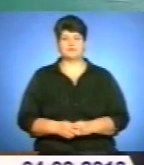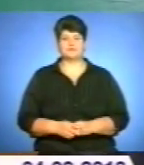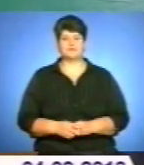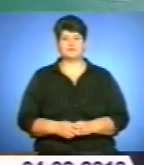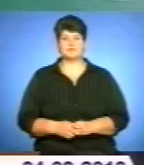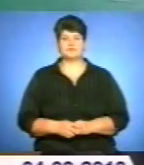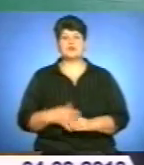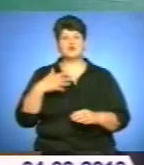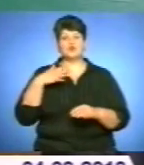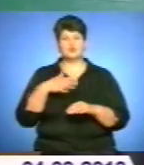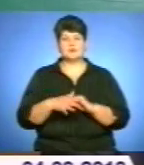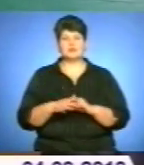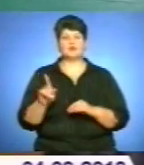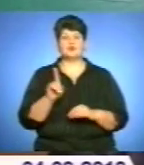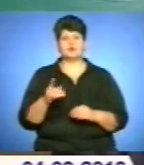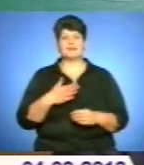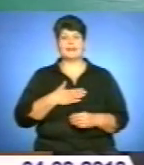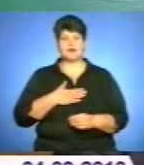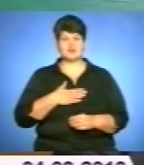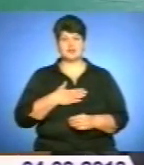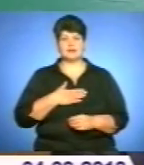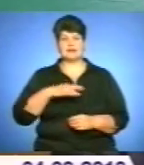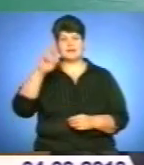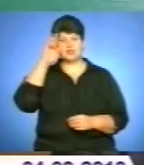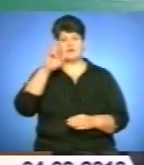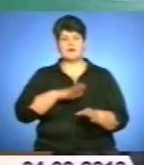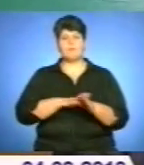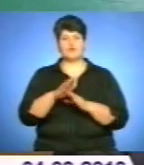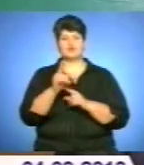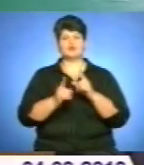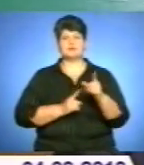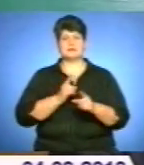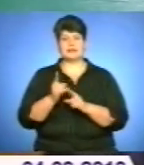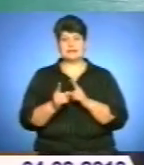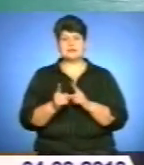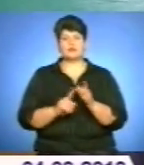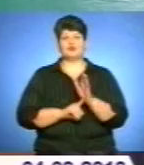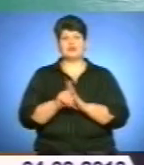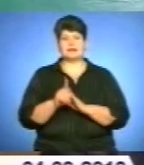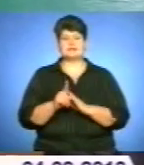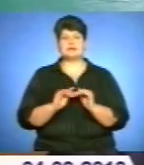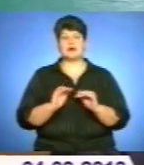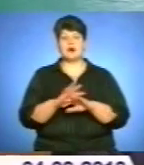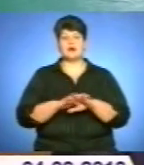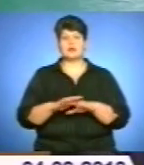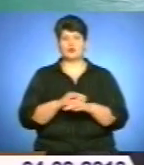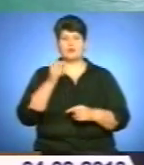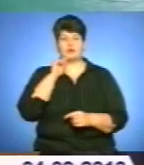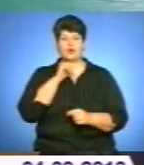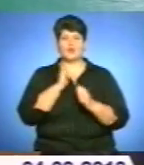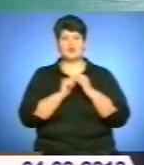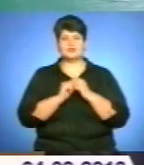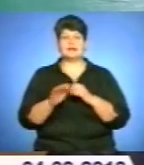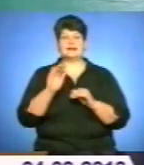Ви розумієте, що наша держава повністю змінилася і почалася ринкова економіка. Кожна дитина,